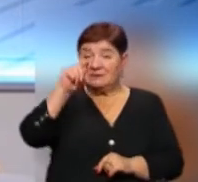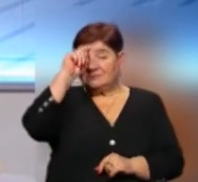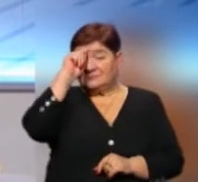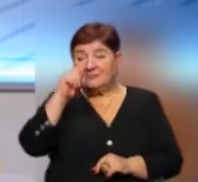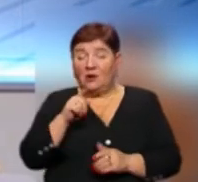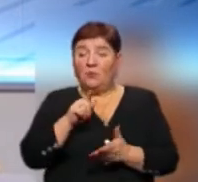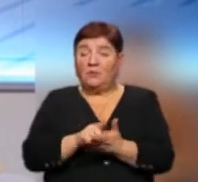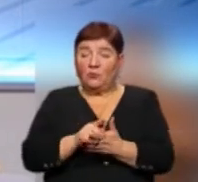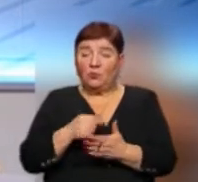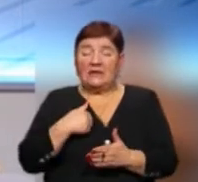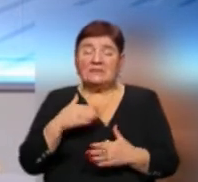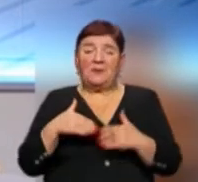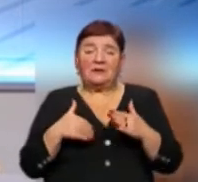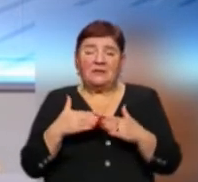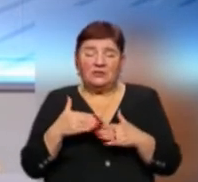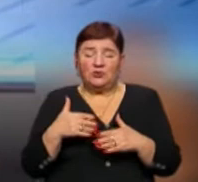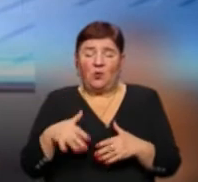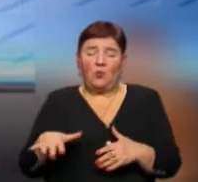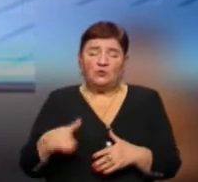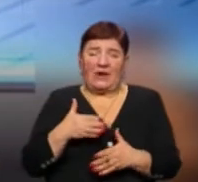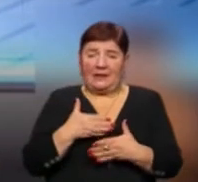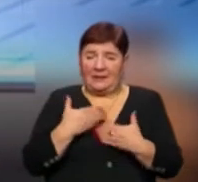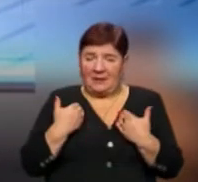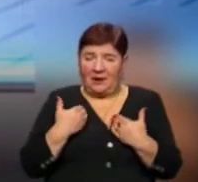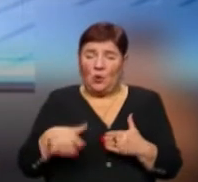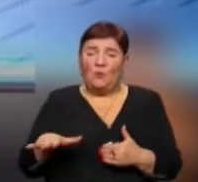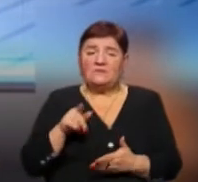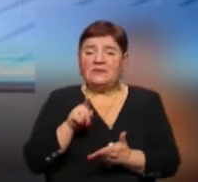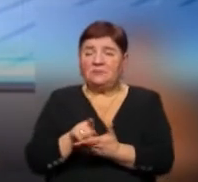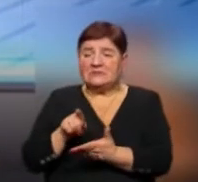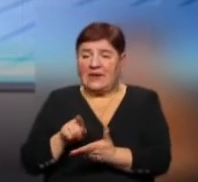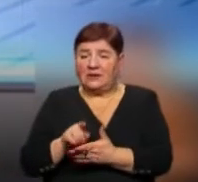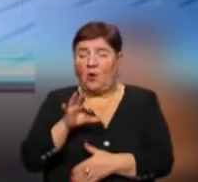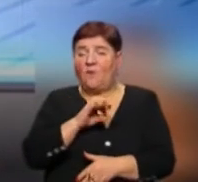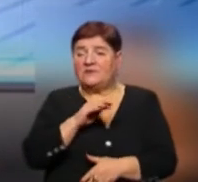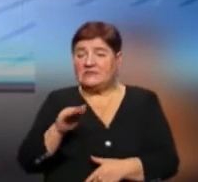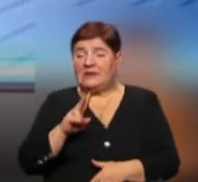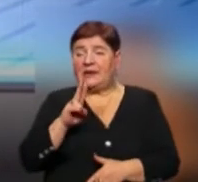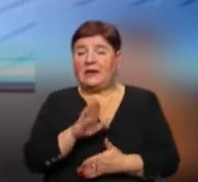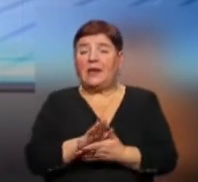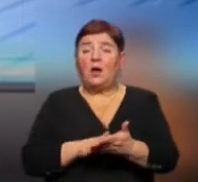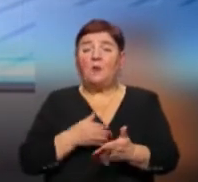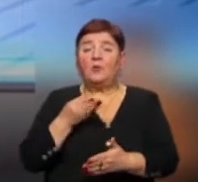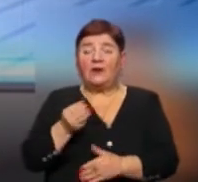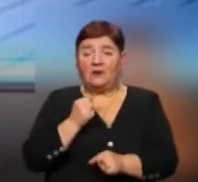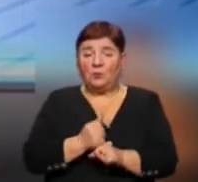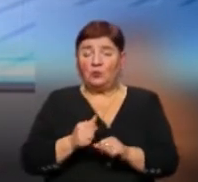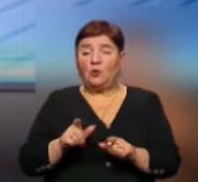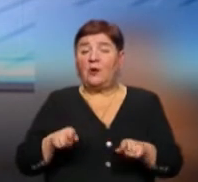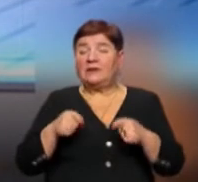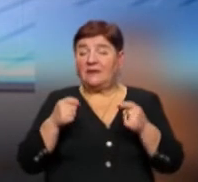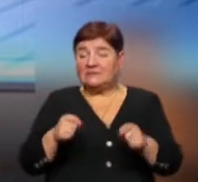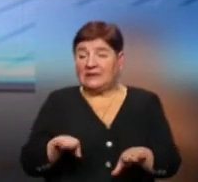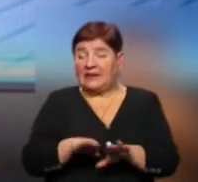чоловік у вакансіях, у нас практично давно подолено. У всіх вакансіях офіційних, які подають роботодавці